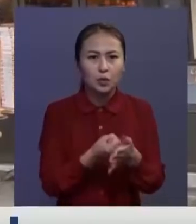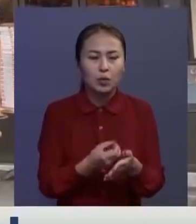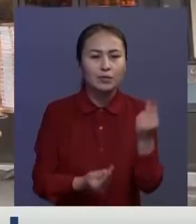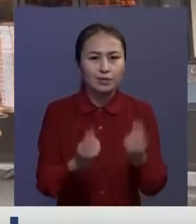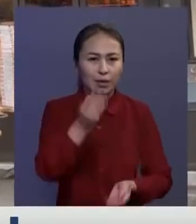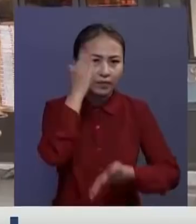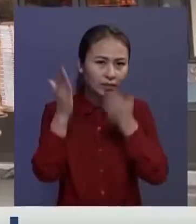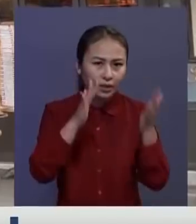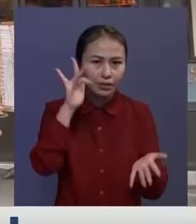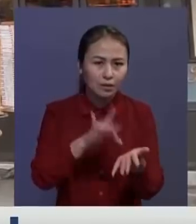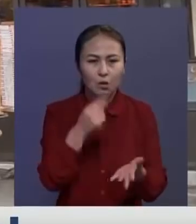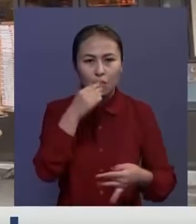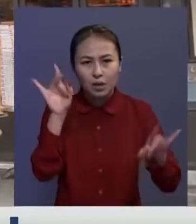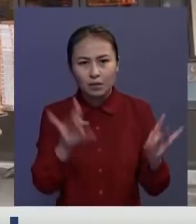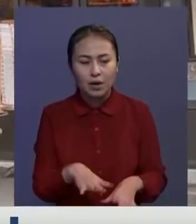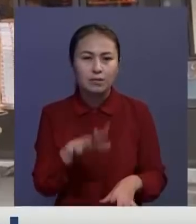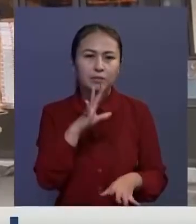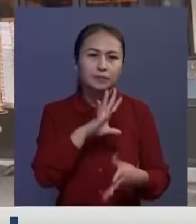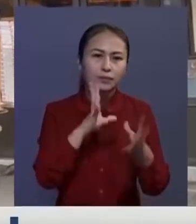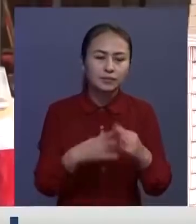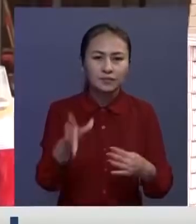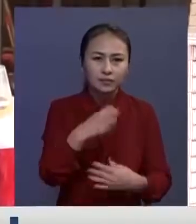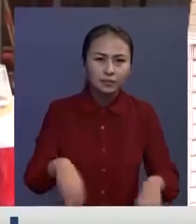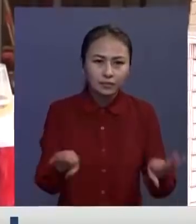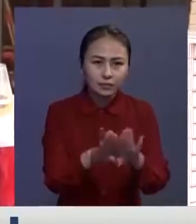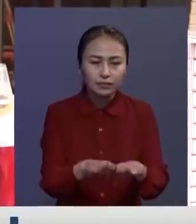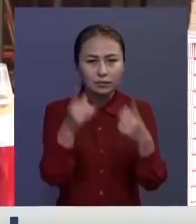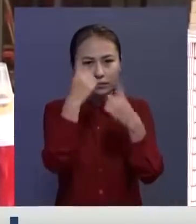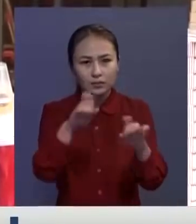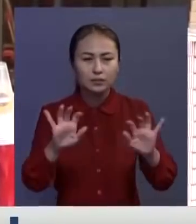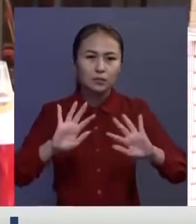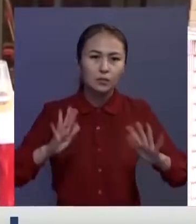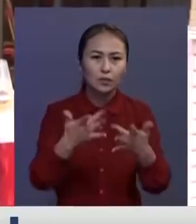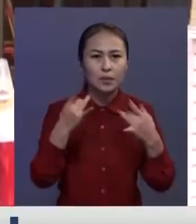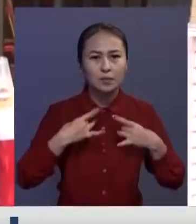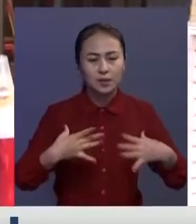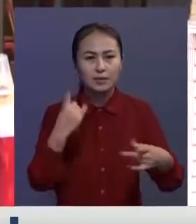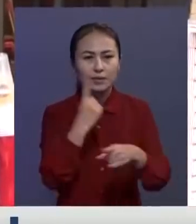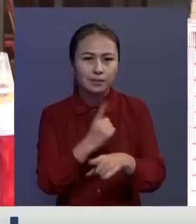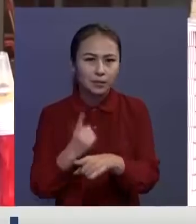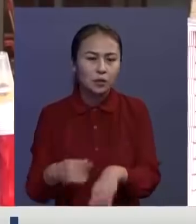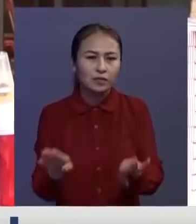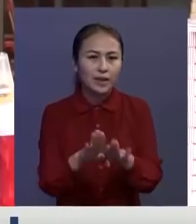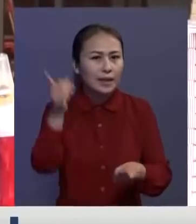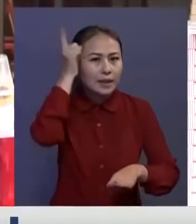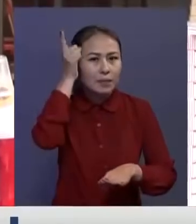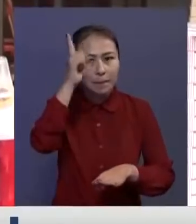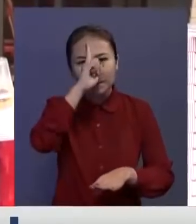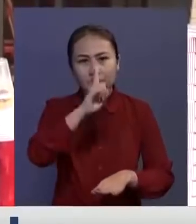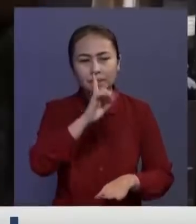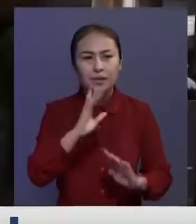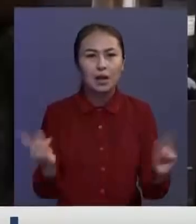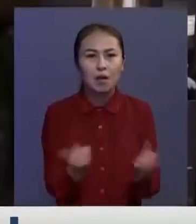ойынсау ғорталықтары дәмханалар мен мейрамханалар жабылып, бұқаралық қыш шаралар өткізуге тиім салынды. Германияда бір айға